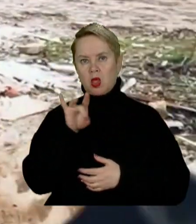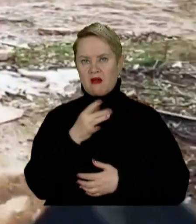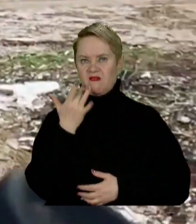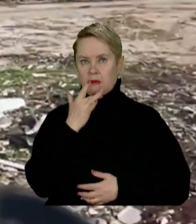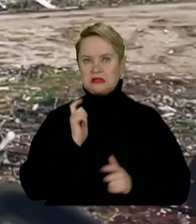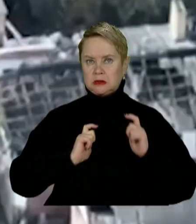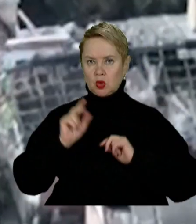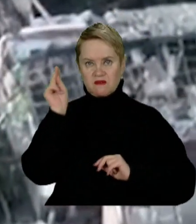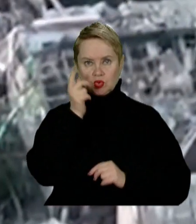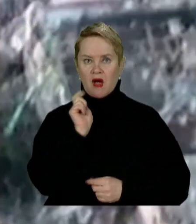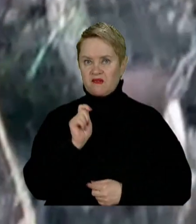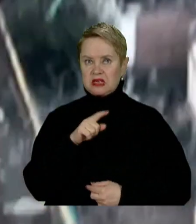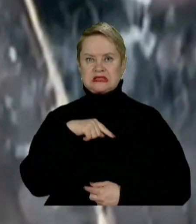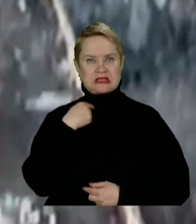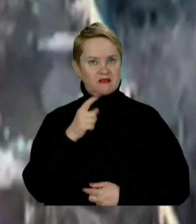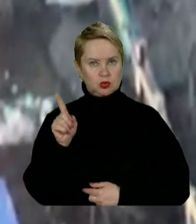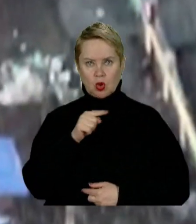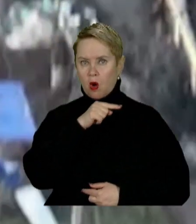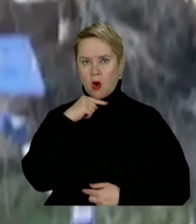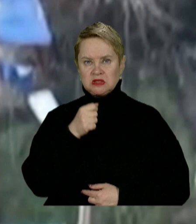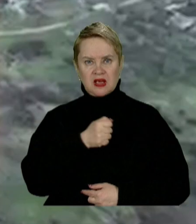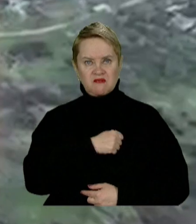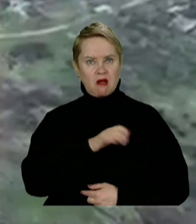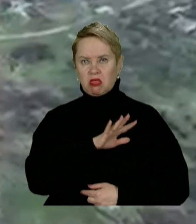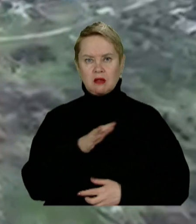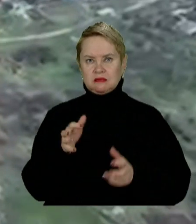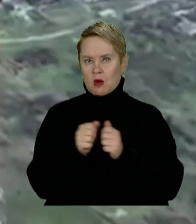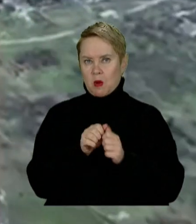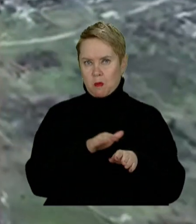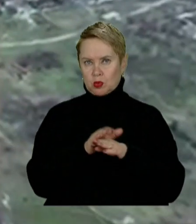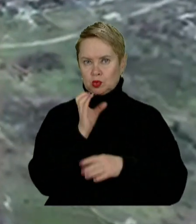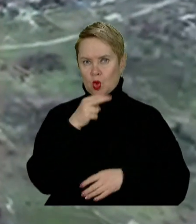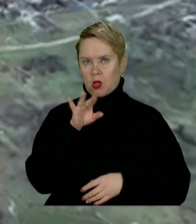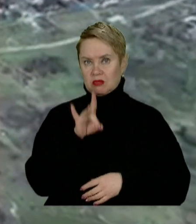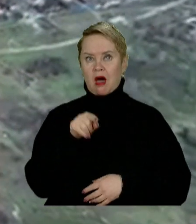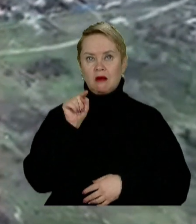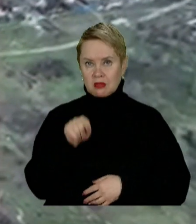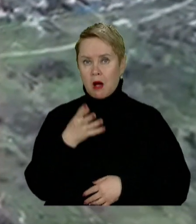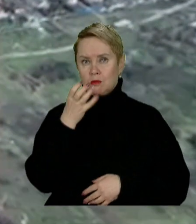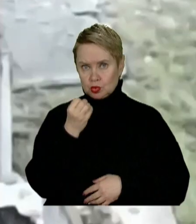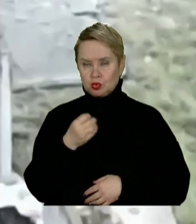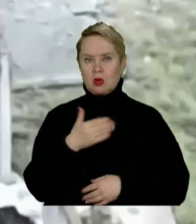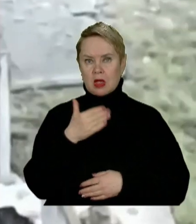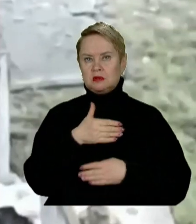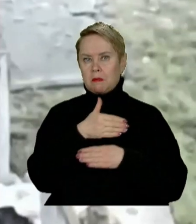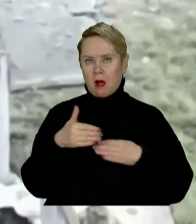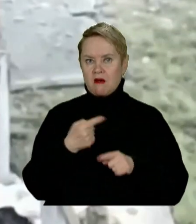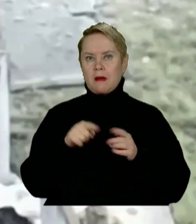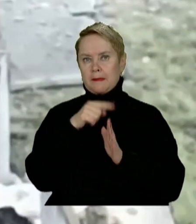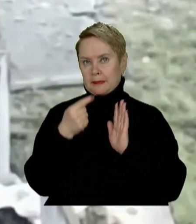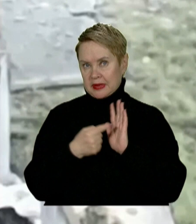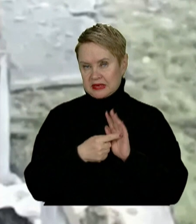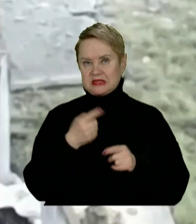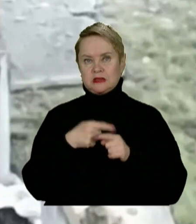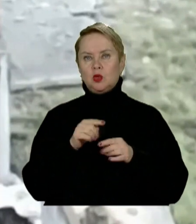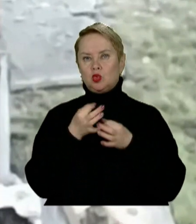Американському інституті вивчення війни заявили, що російські війська не захопили повністю Солодар. Там додали, що навіть потенційна окупація міста навряд